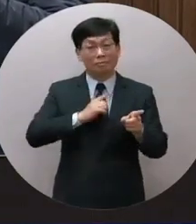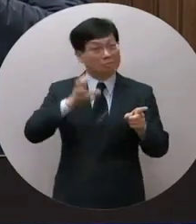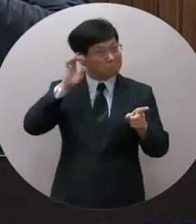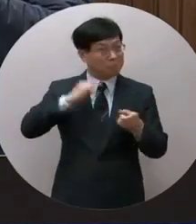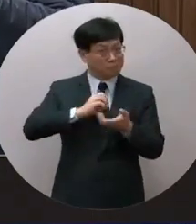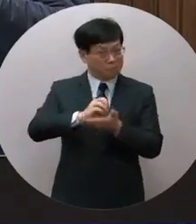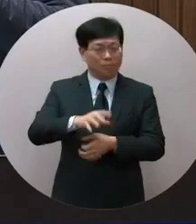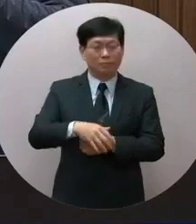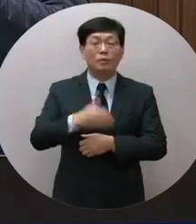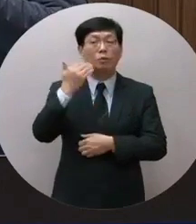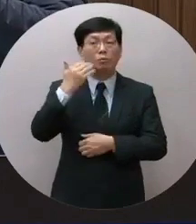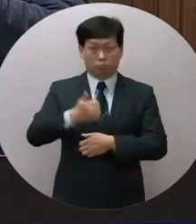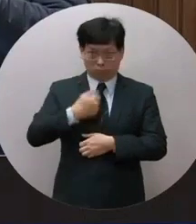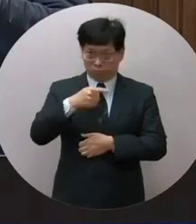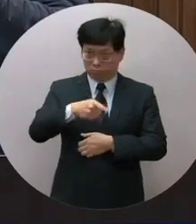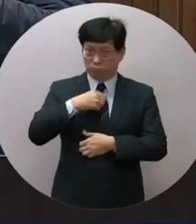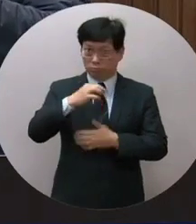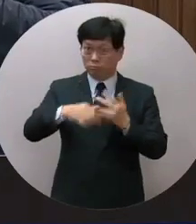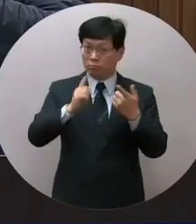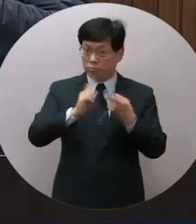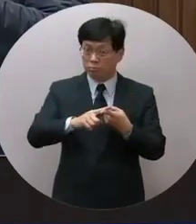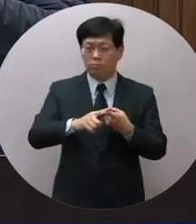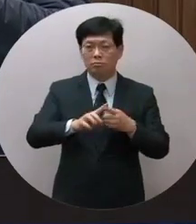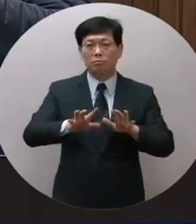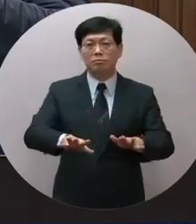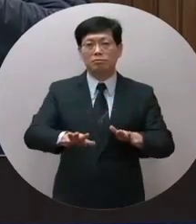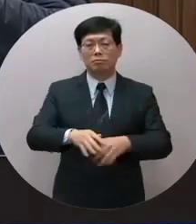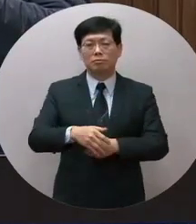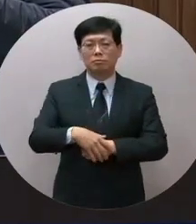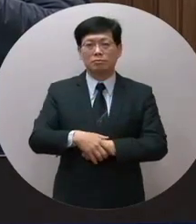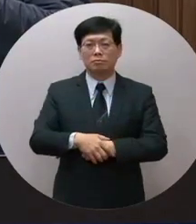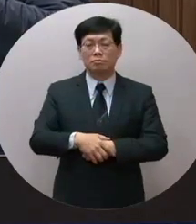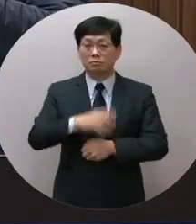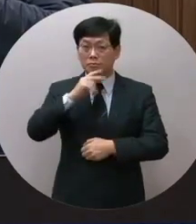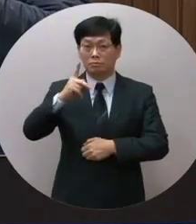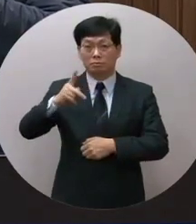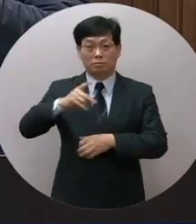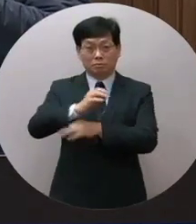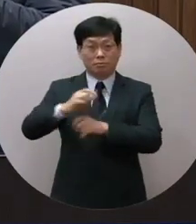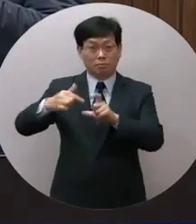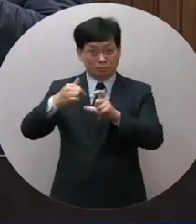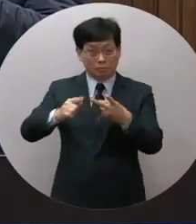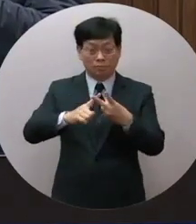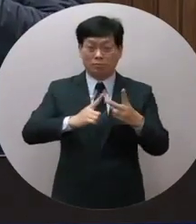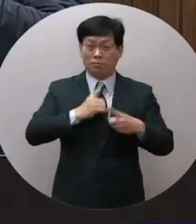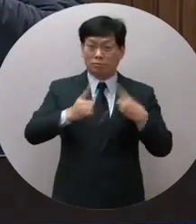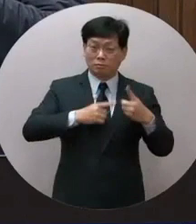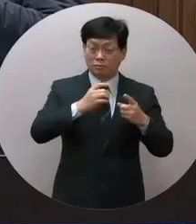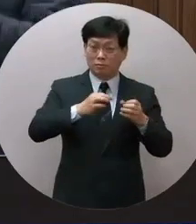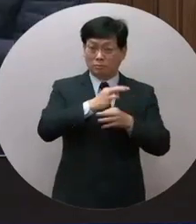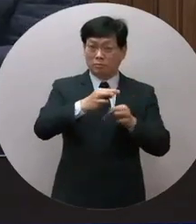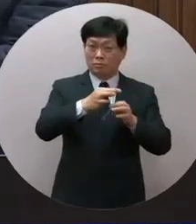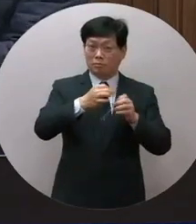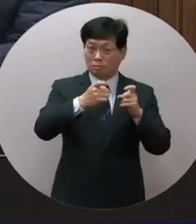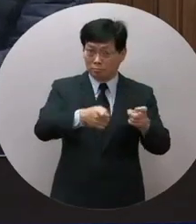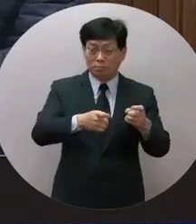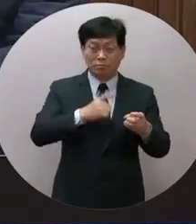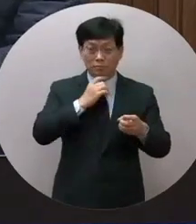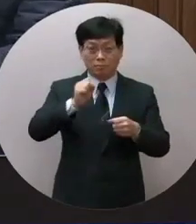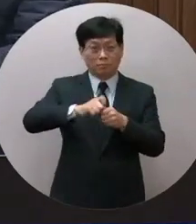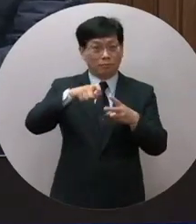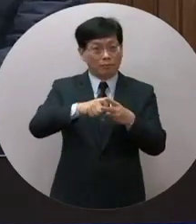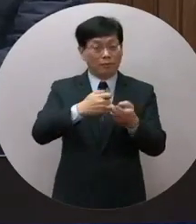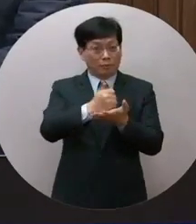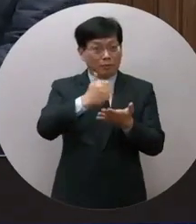聽他講假設這個成立那現在科學園區自由貿易港區加入出口區進